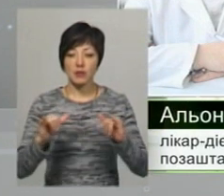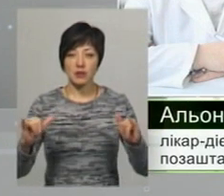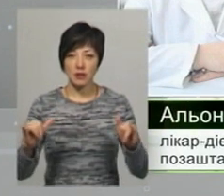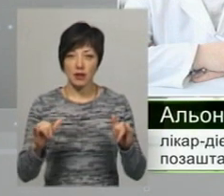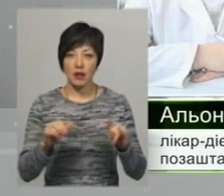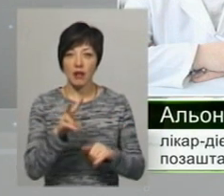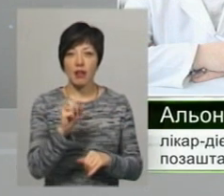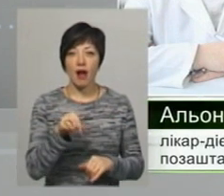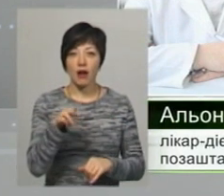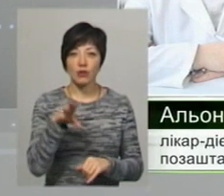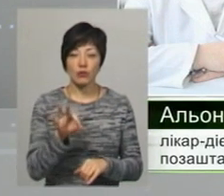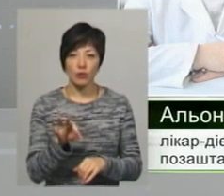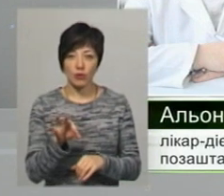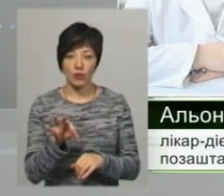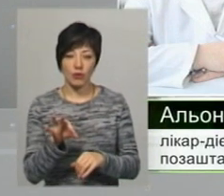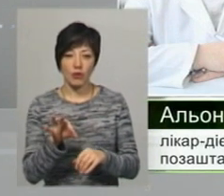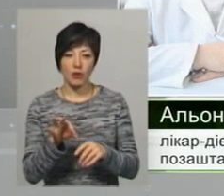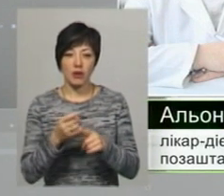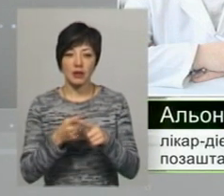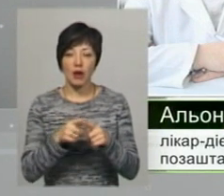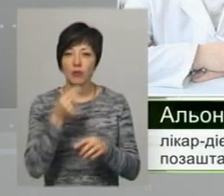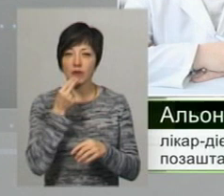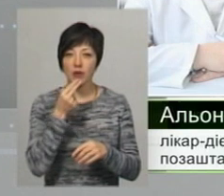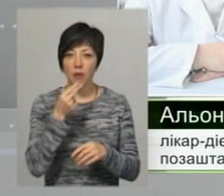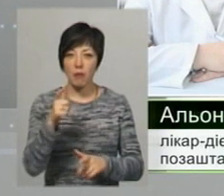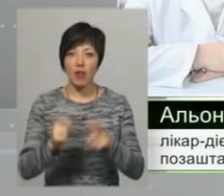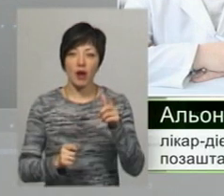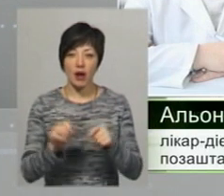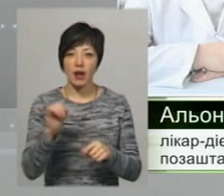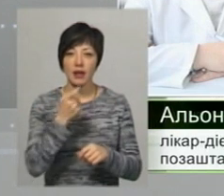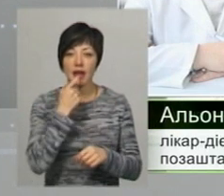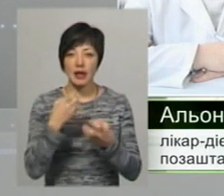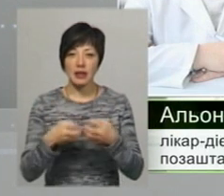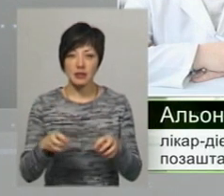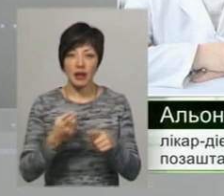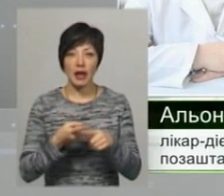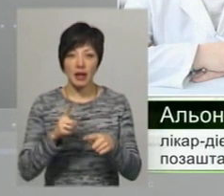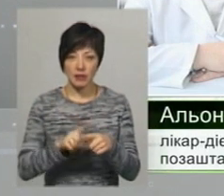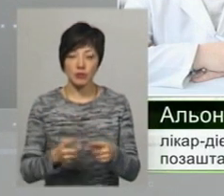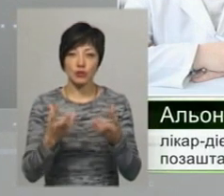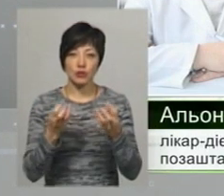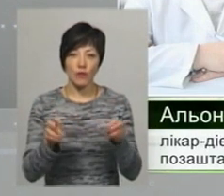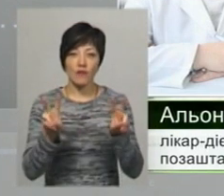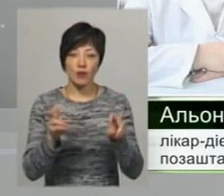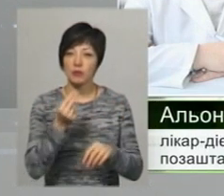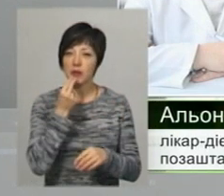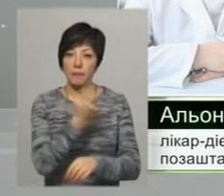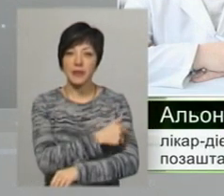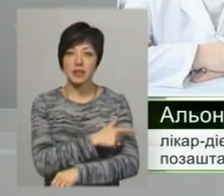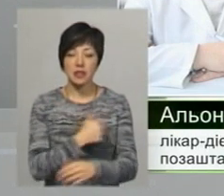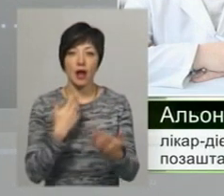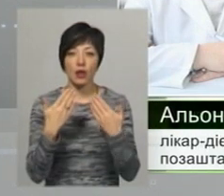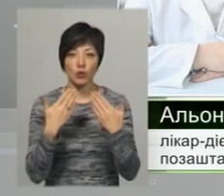як лакто-обу вегетаріанству, це употреблення молока і яїц, то к цьому ще виду питання медицина